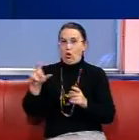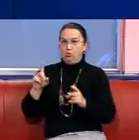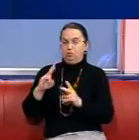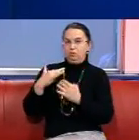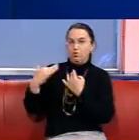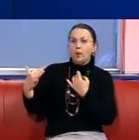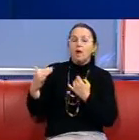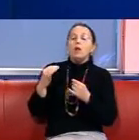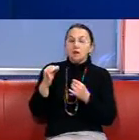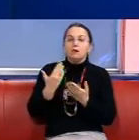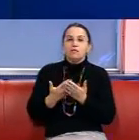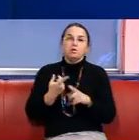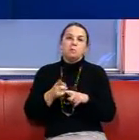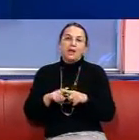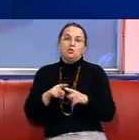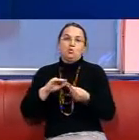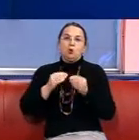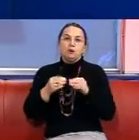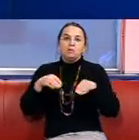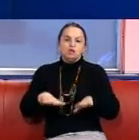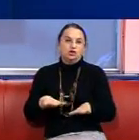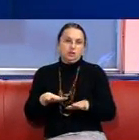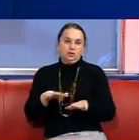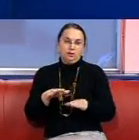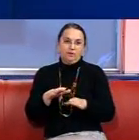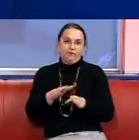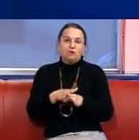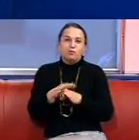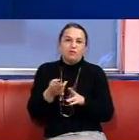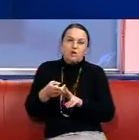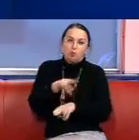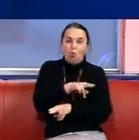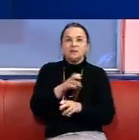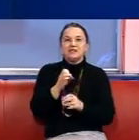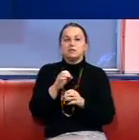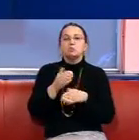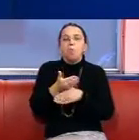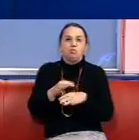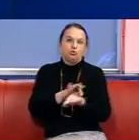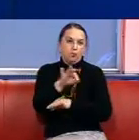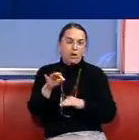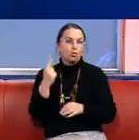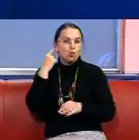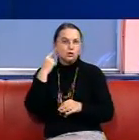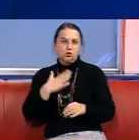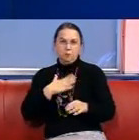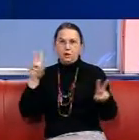проблему вирішили висновити з допомогою нашого проєкту «Ослыш мене» Дійсно,